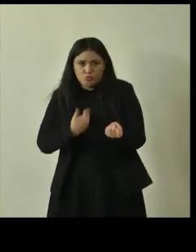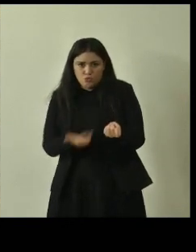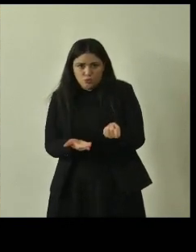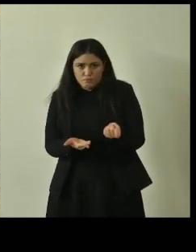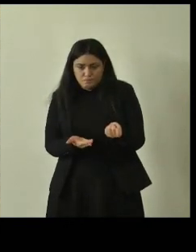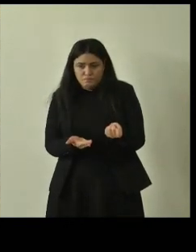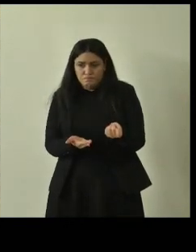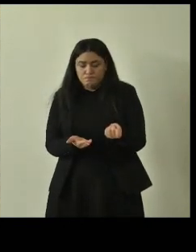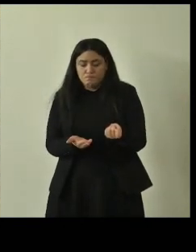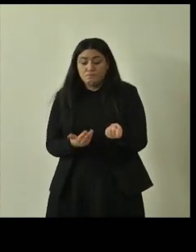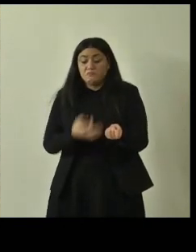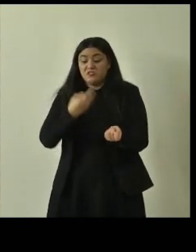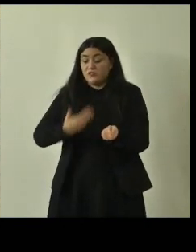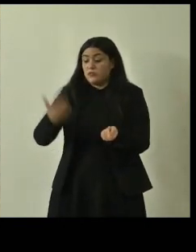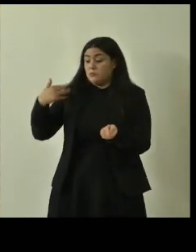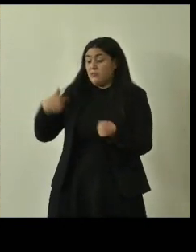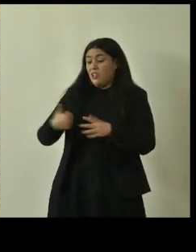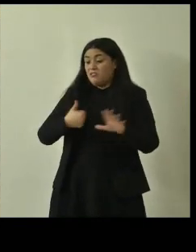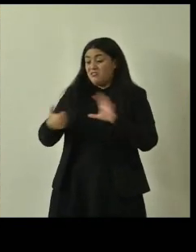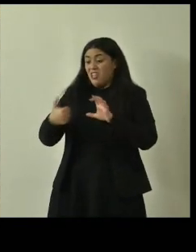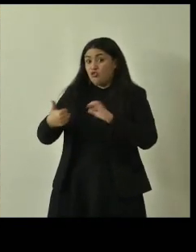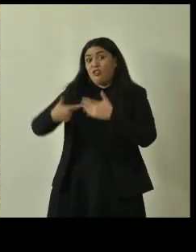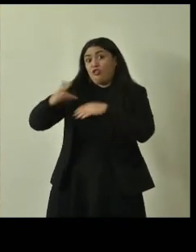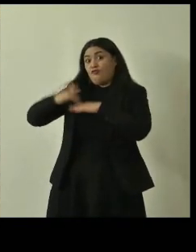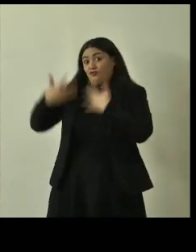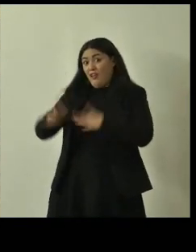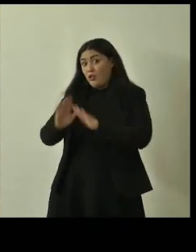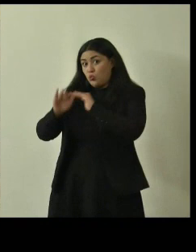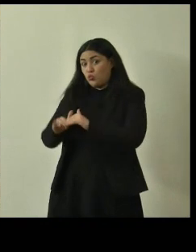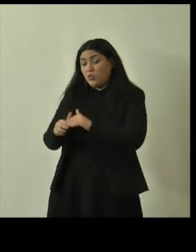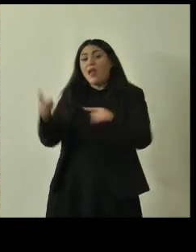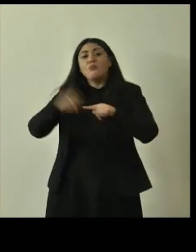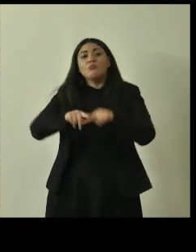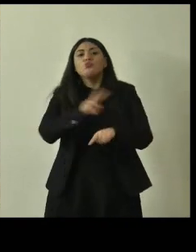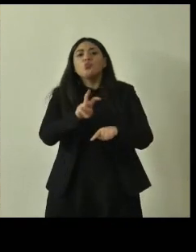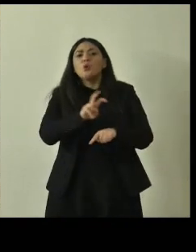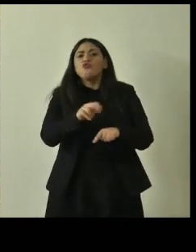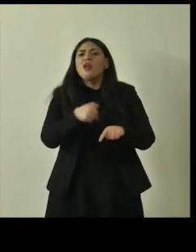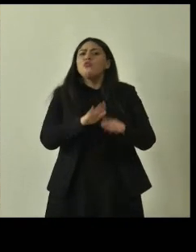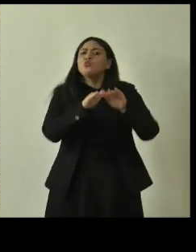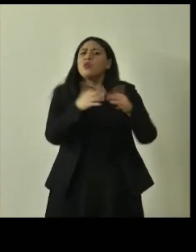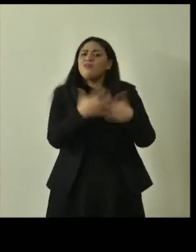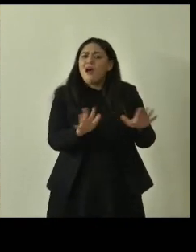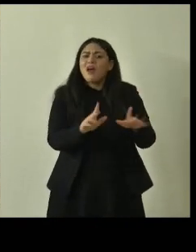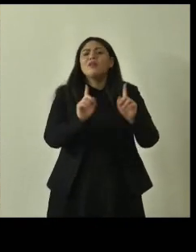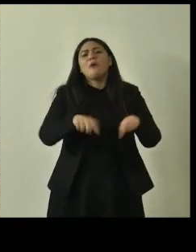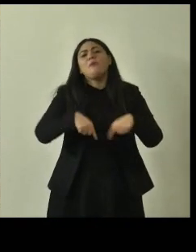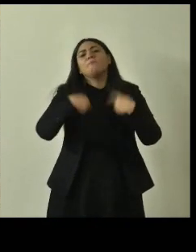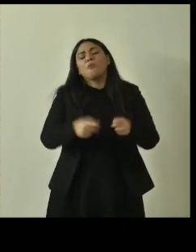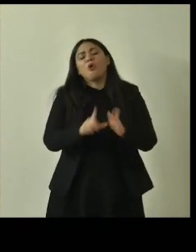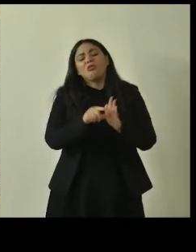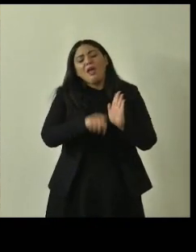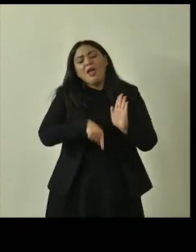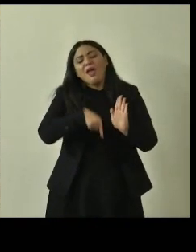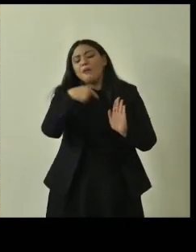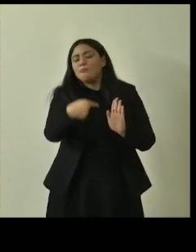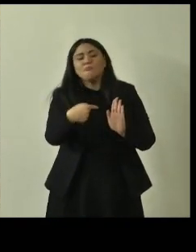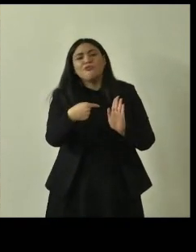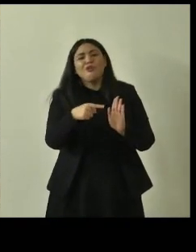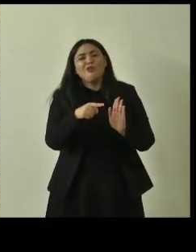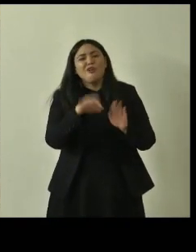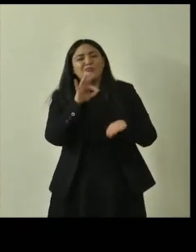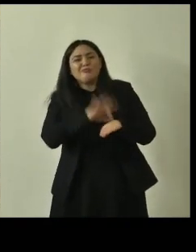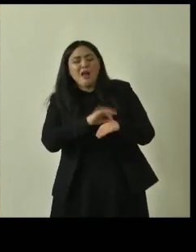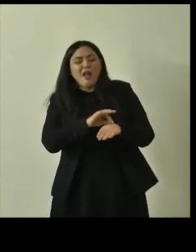600 che abbiamo tutelato ce ne sono altri 200 che abbiamo tutelato ma abbiamo poi tolto la tutela perché nel frattempo ci sono